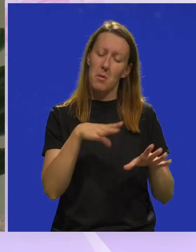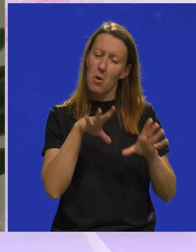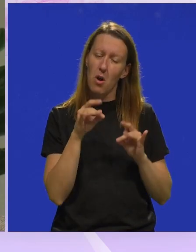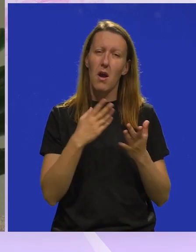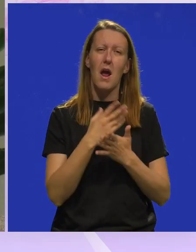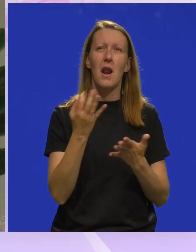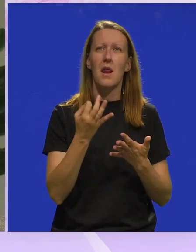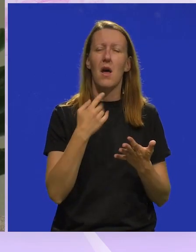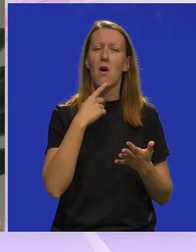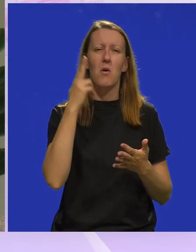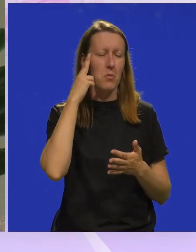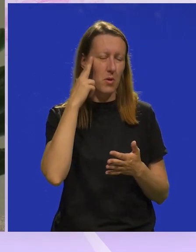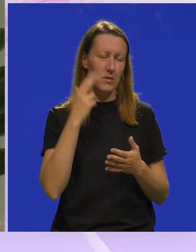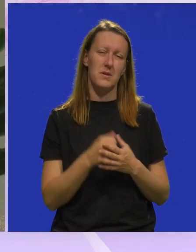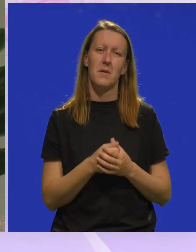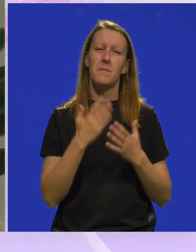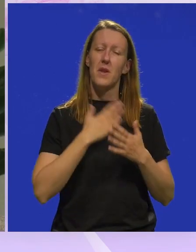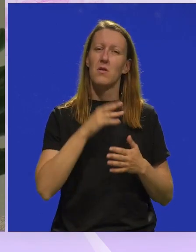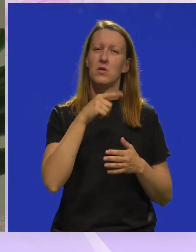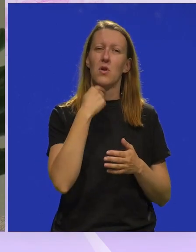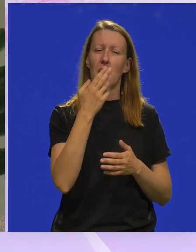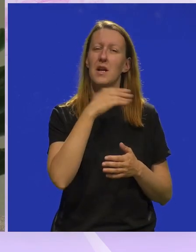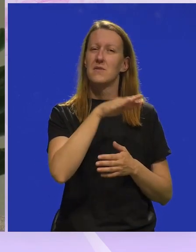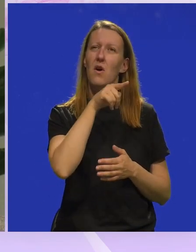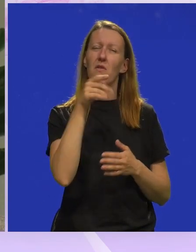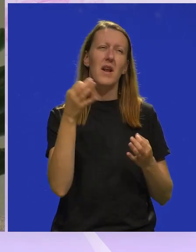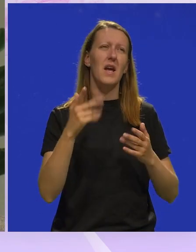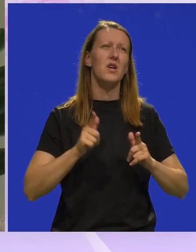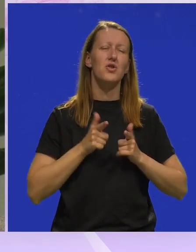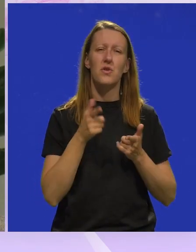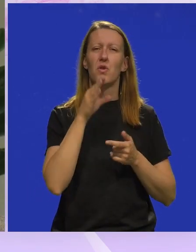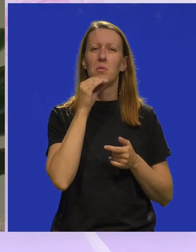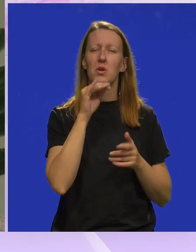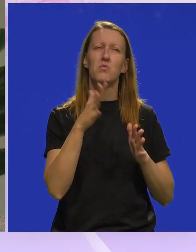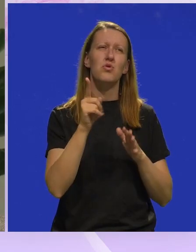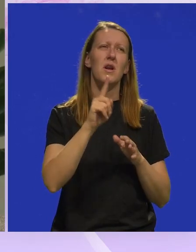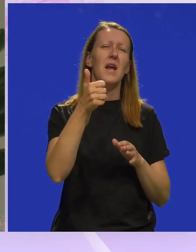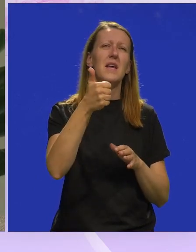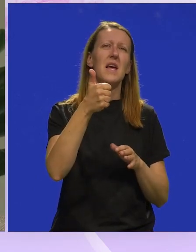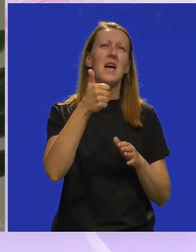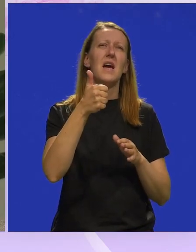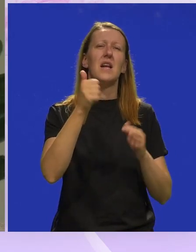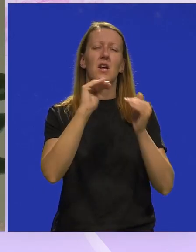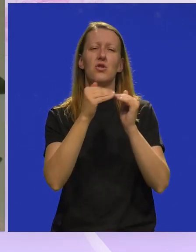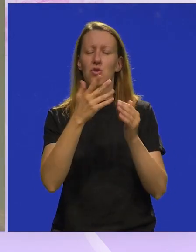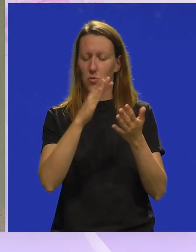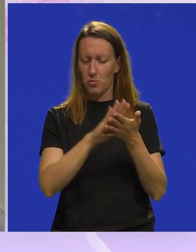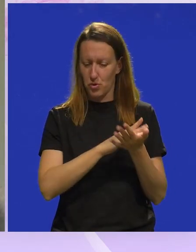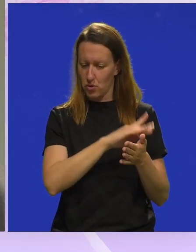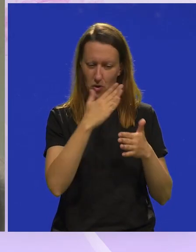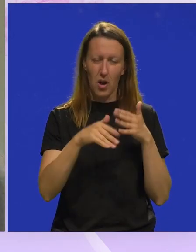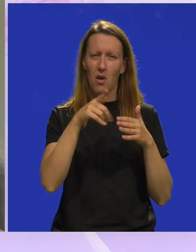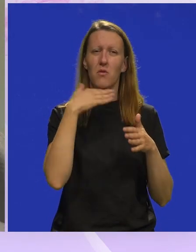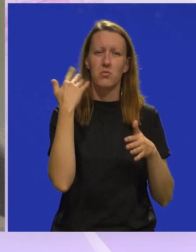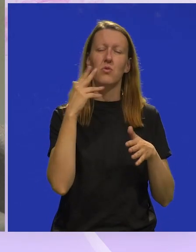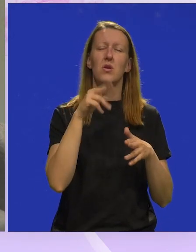pronalazim, ali i nekog kog poznajem. Drago mi je što si to rekla, jer sve su ovo nekakve životne priče. Možda ne jedna skroz složena od početka do kraja,